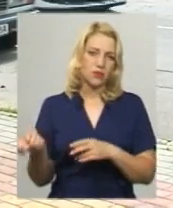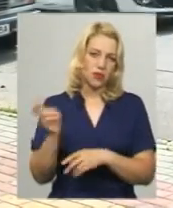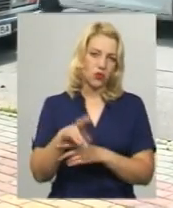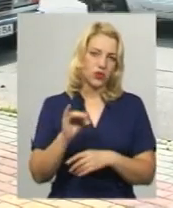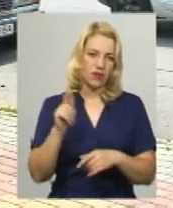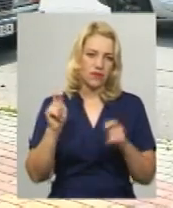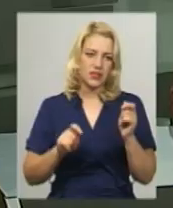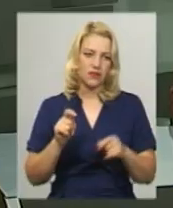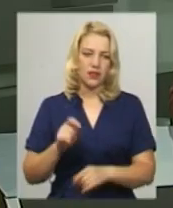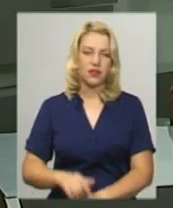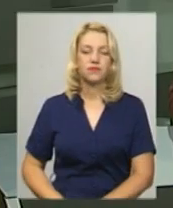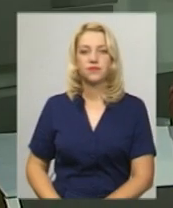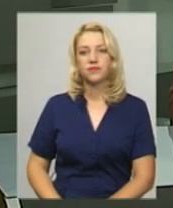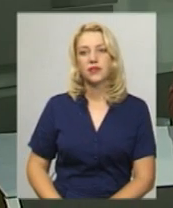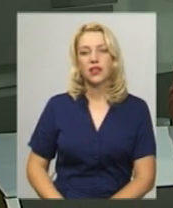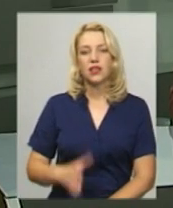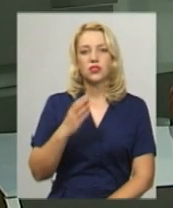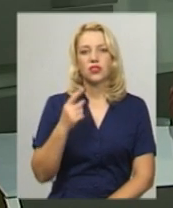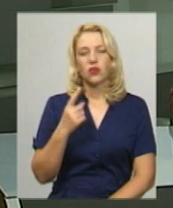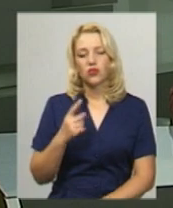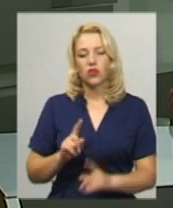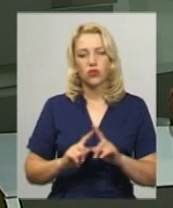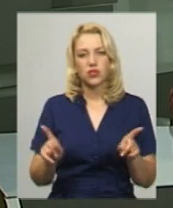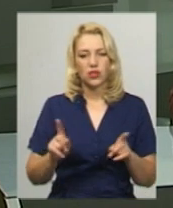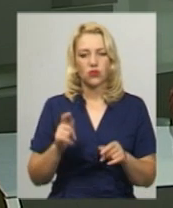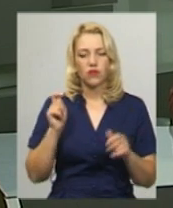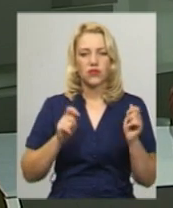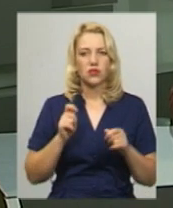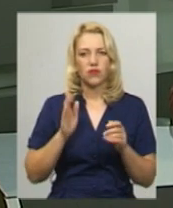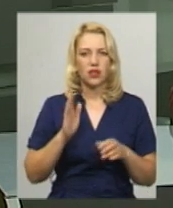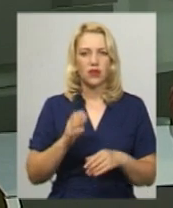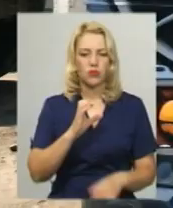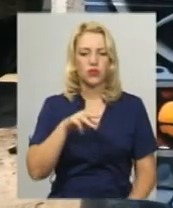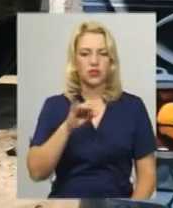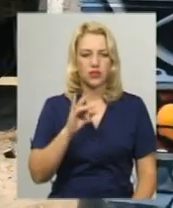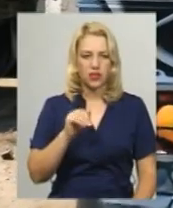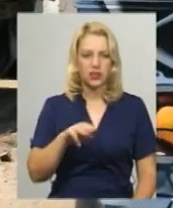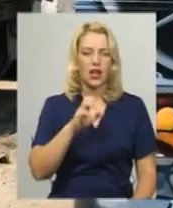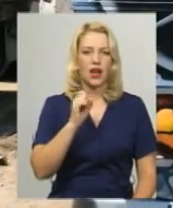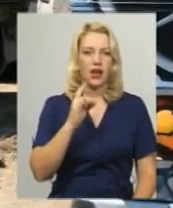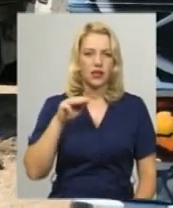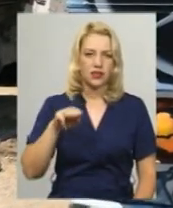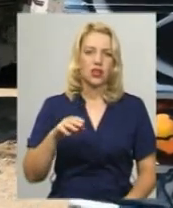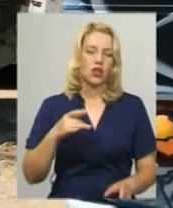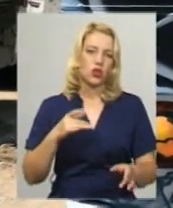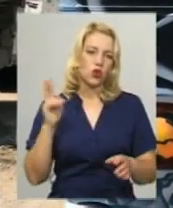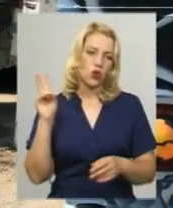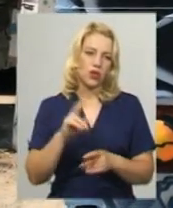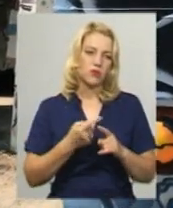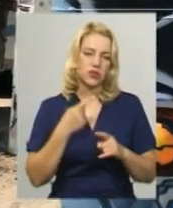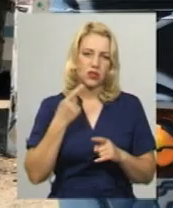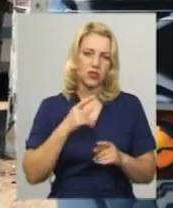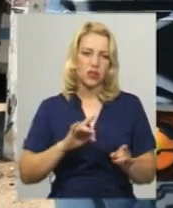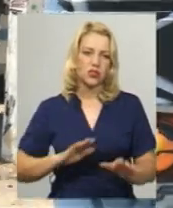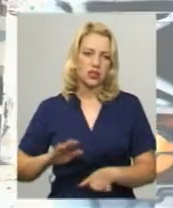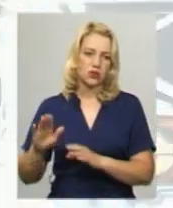приходити. Ще однією родзинкою фестивалю буде стріт-арт-тролейбус, каже заступниця голови оргкомітету фестивалю